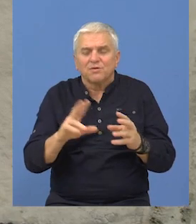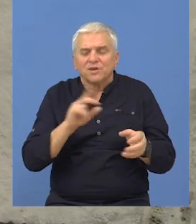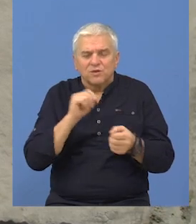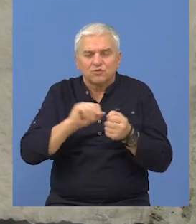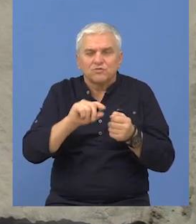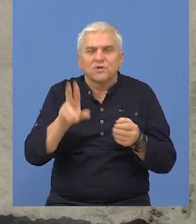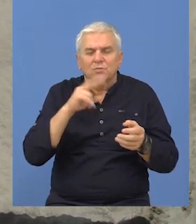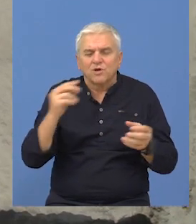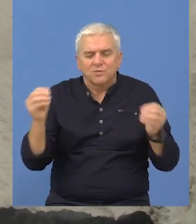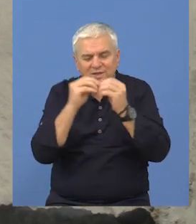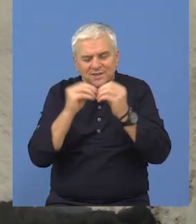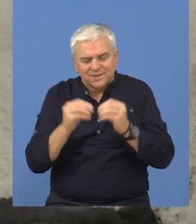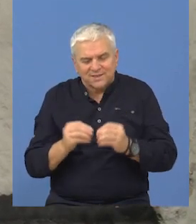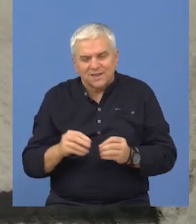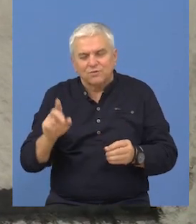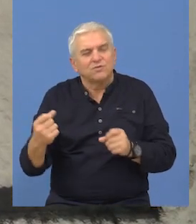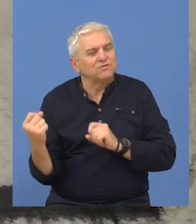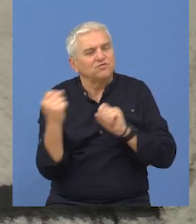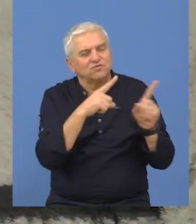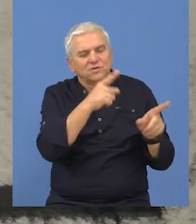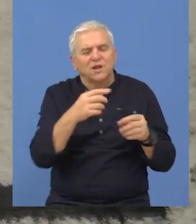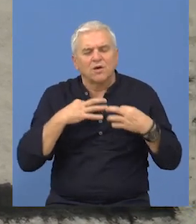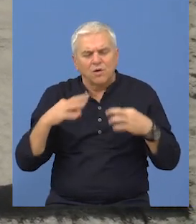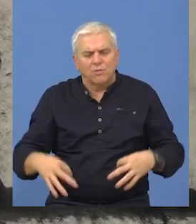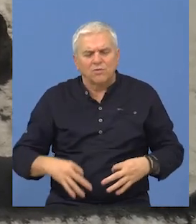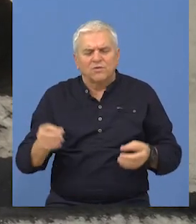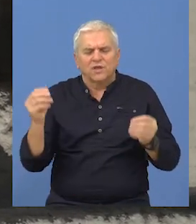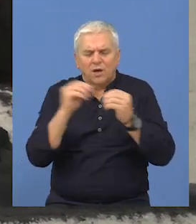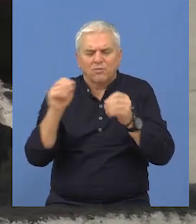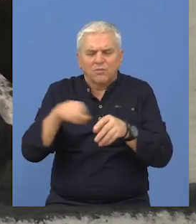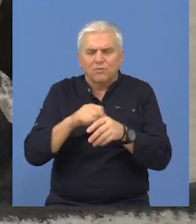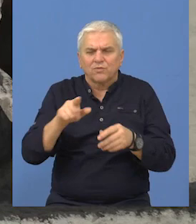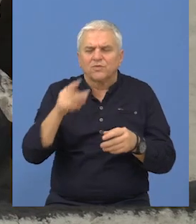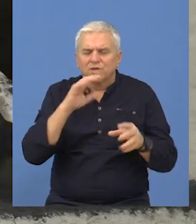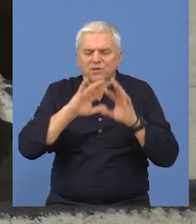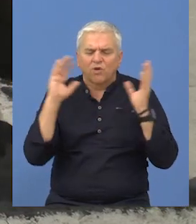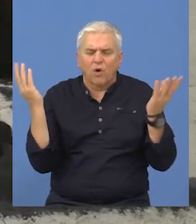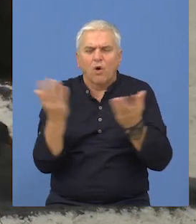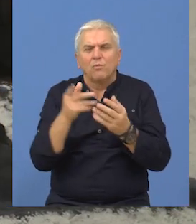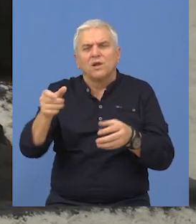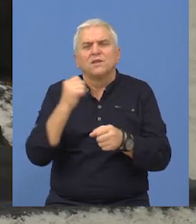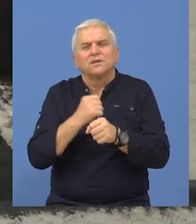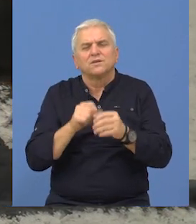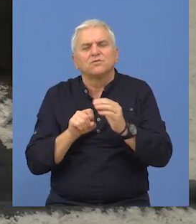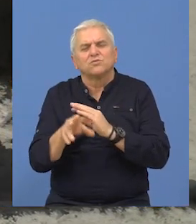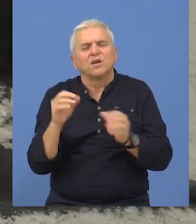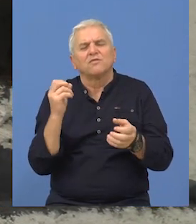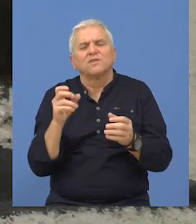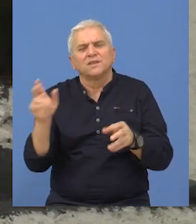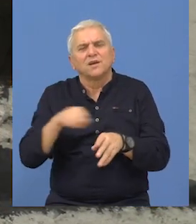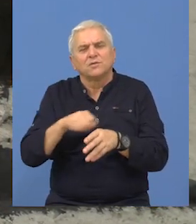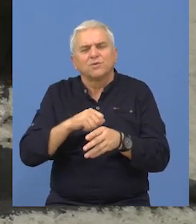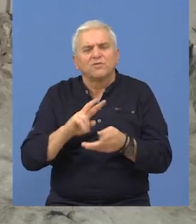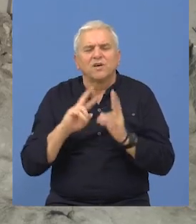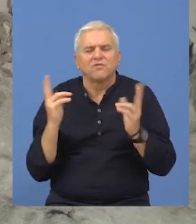su većim delom očuvane i možemo da ih sastavimo, one se šalju kod profesionalnih restauratora, koji u celosti, da kažemo, tu